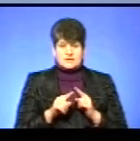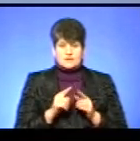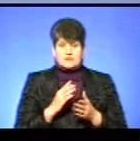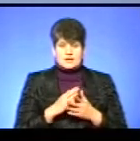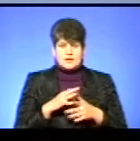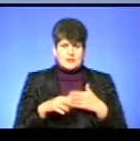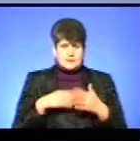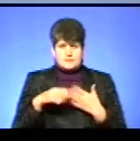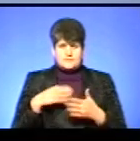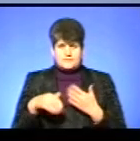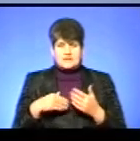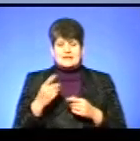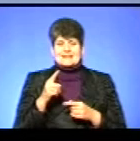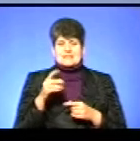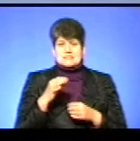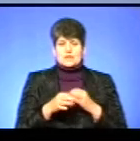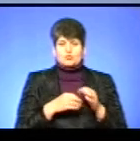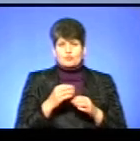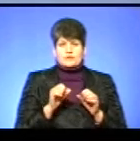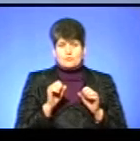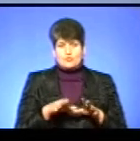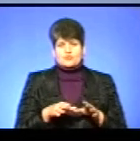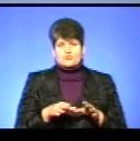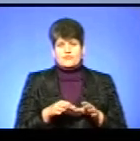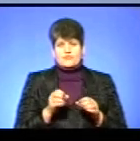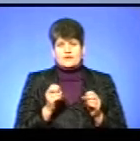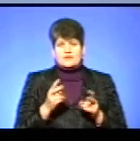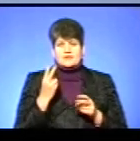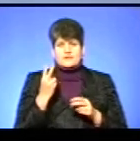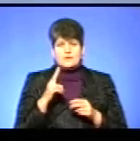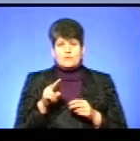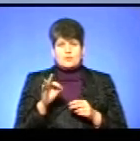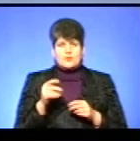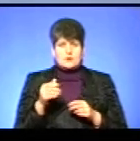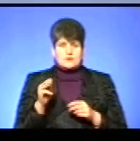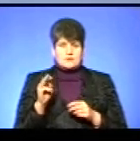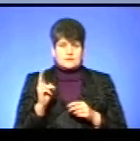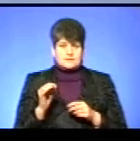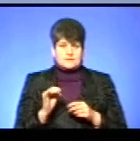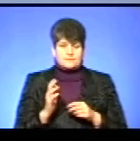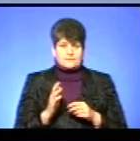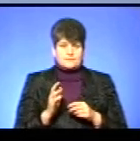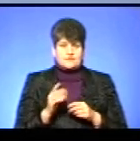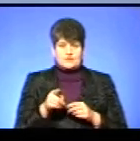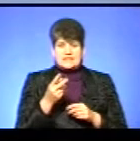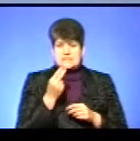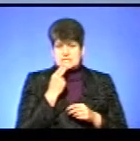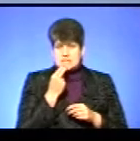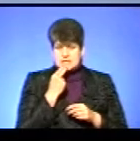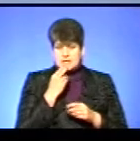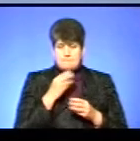обмінні процеси. За добу вони можуть викинути дві погадки. Тобто вони з'їли,